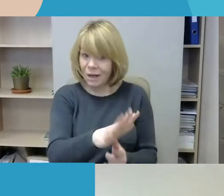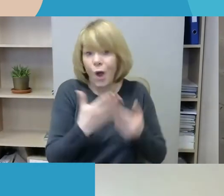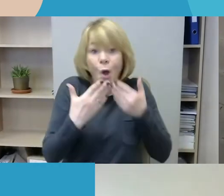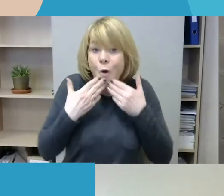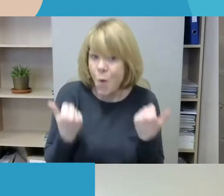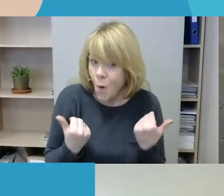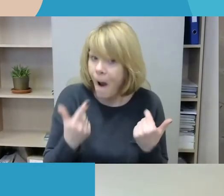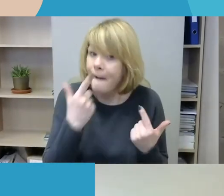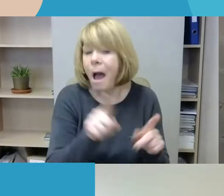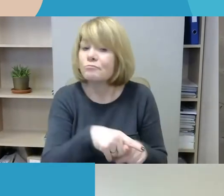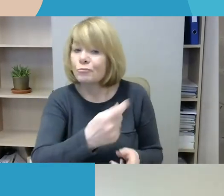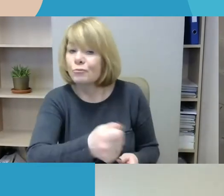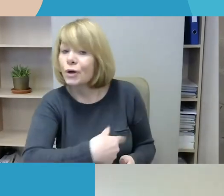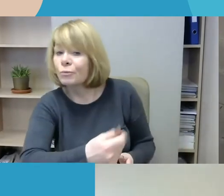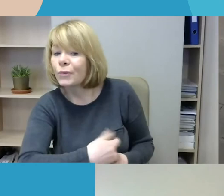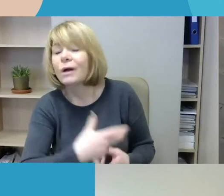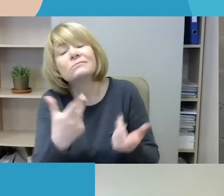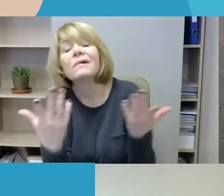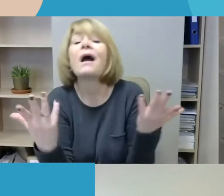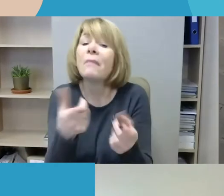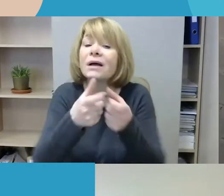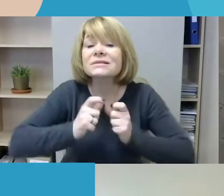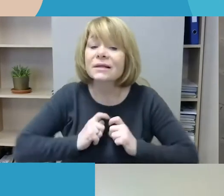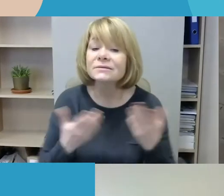ką jūs, pone Hanekai, galėtumėt atsakyti klausiančiai?